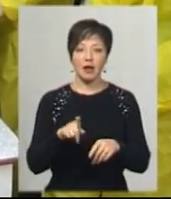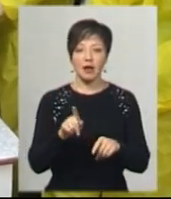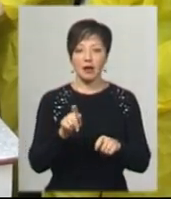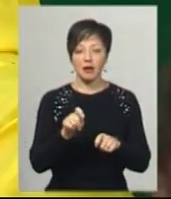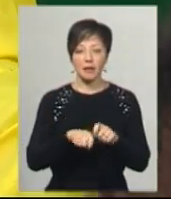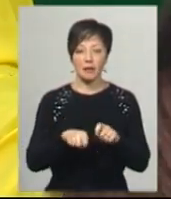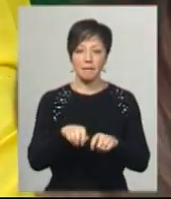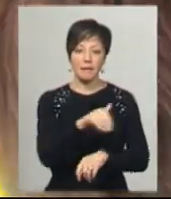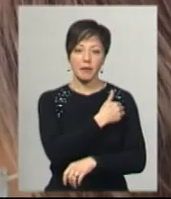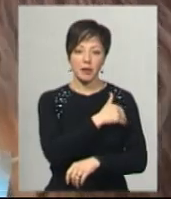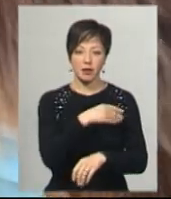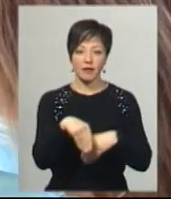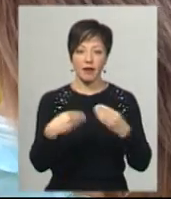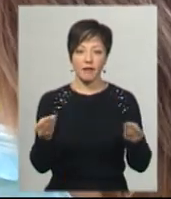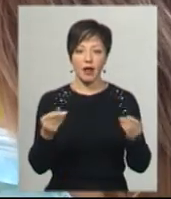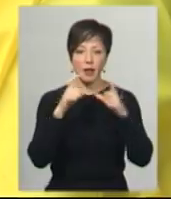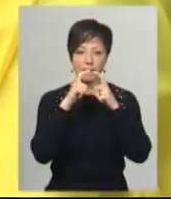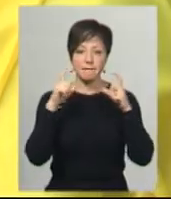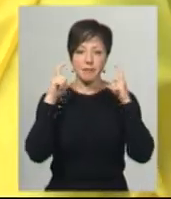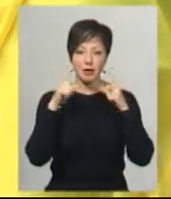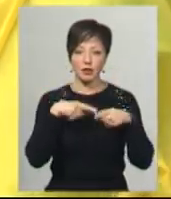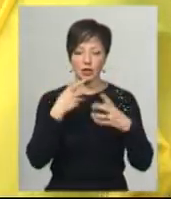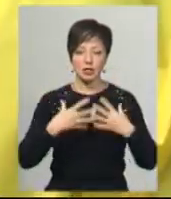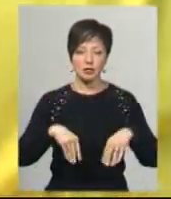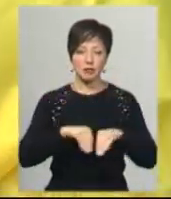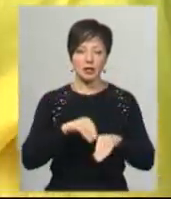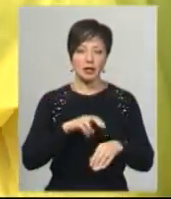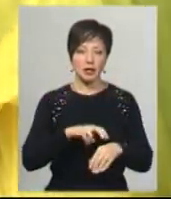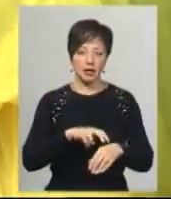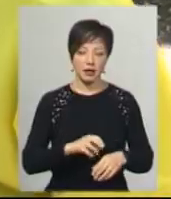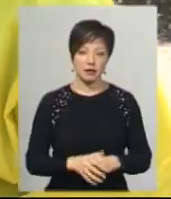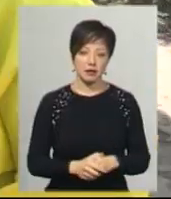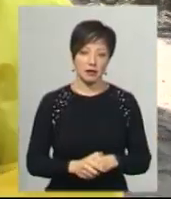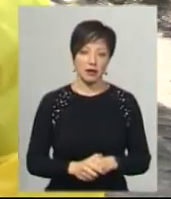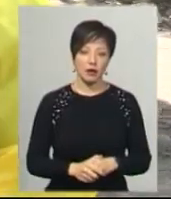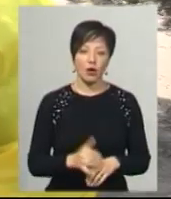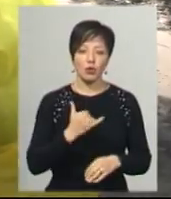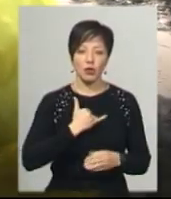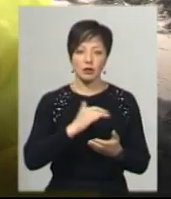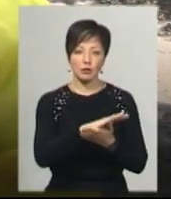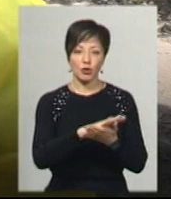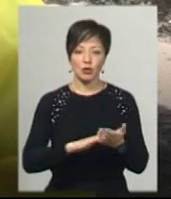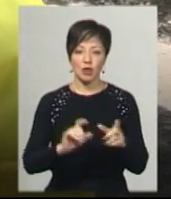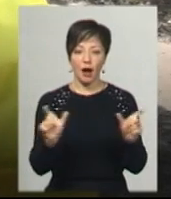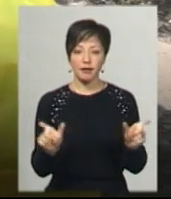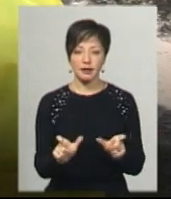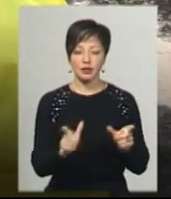бажаючим температуру та видавали маски, каже сімейна лікарка Наталя Кондратюк. Так, як у нас продовжується карантинний режим,